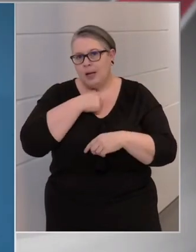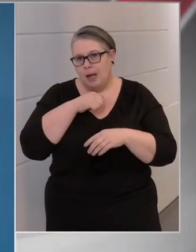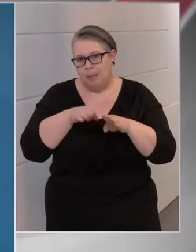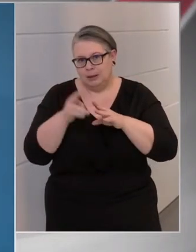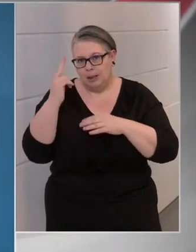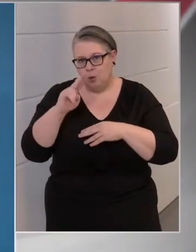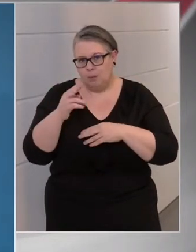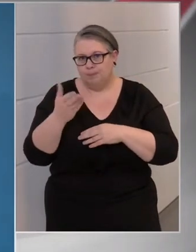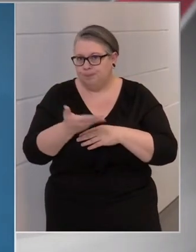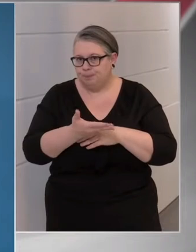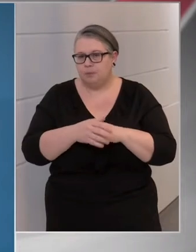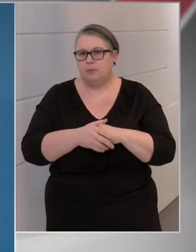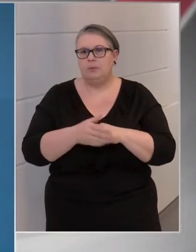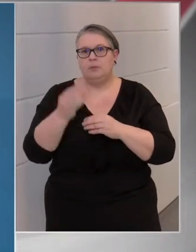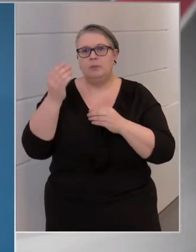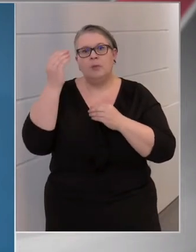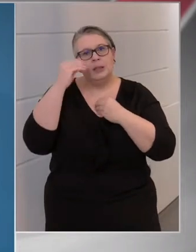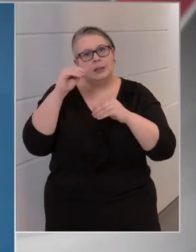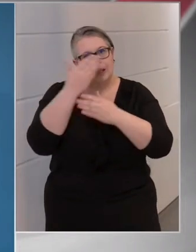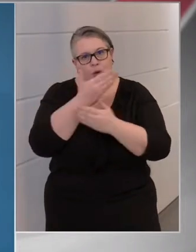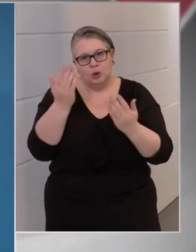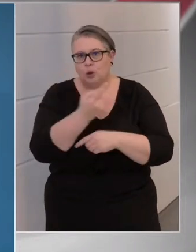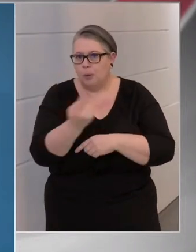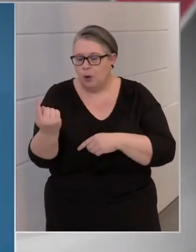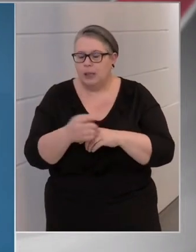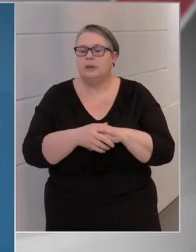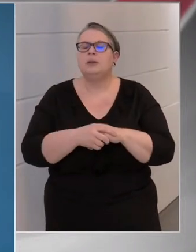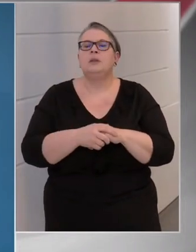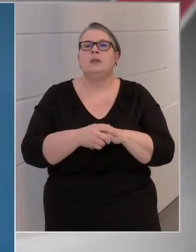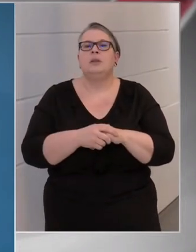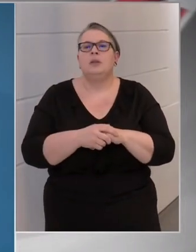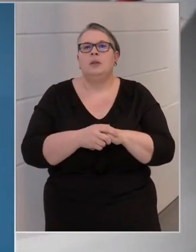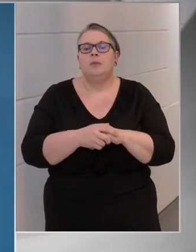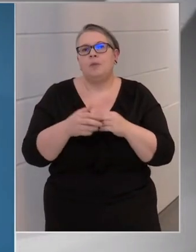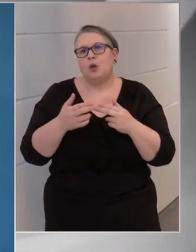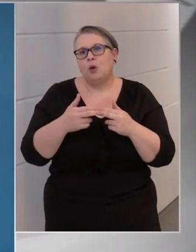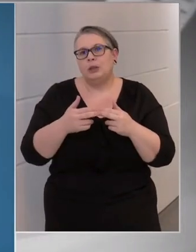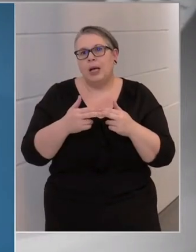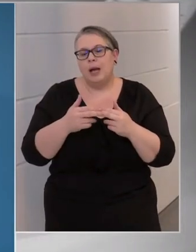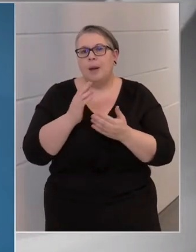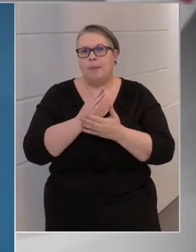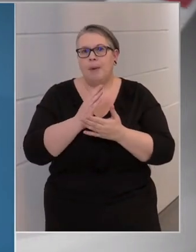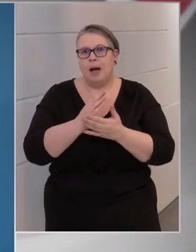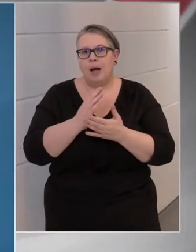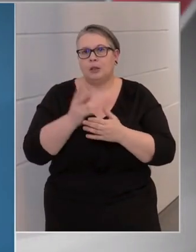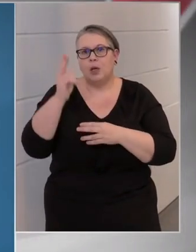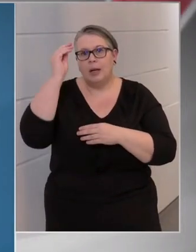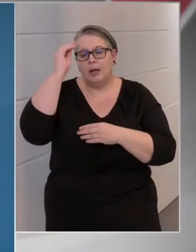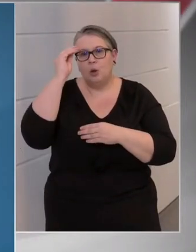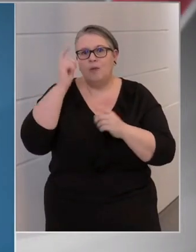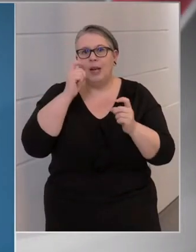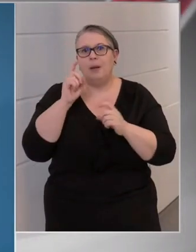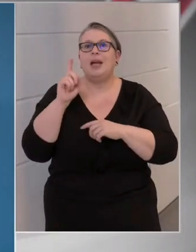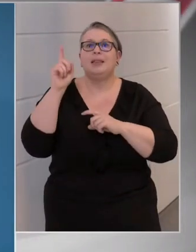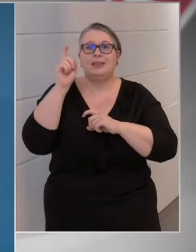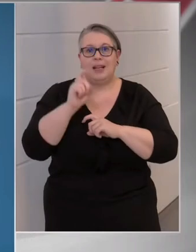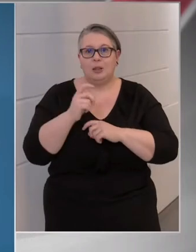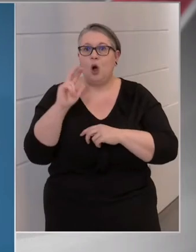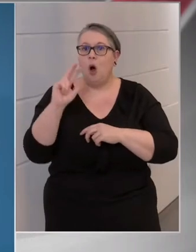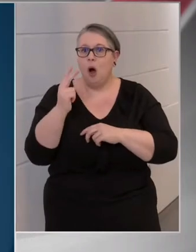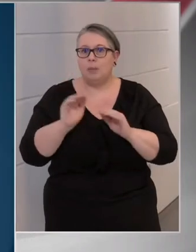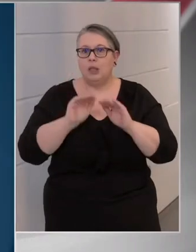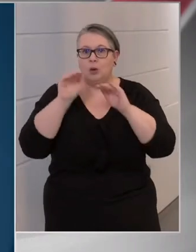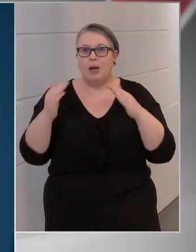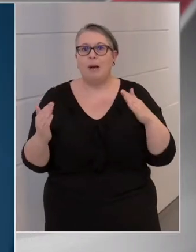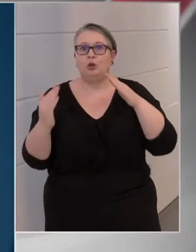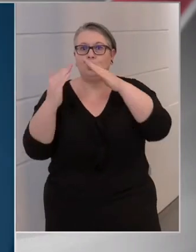miniszter úr. Tiszteltel köszöntök én is mindenkit. Közel vagyunk a szakértők véleménye szerint a harmadik